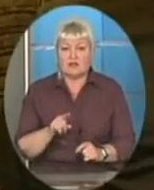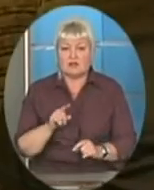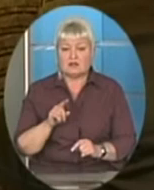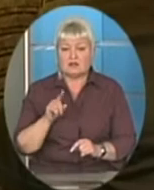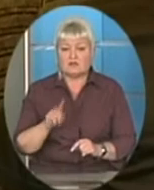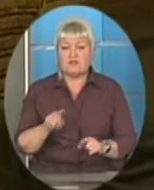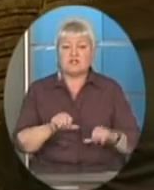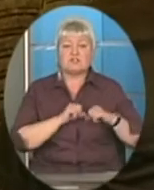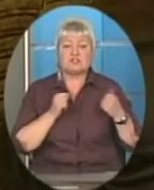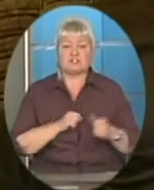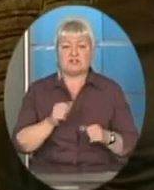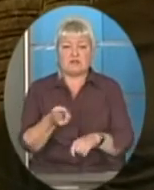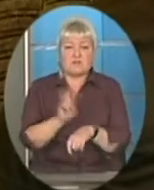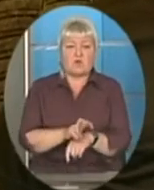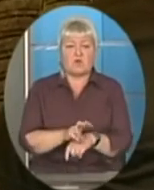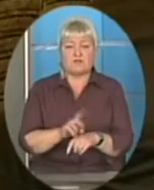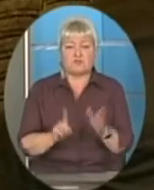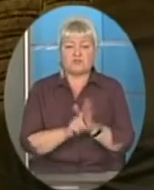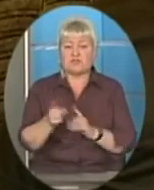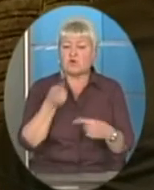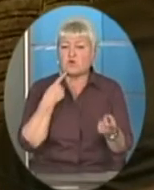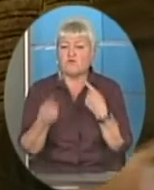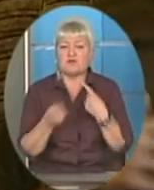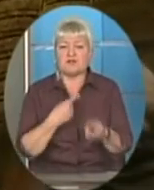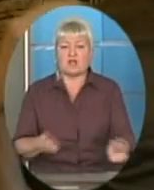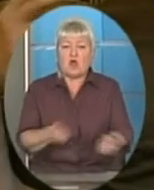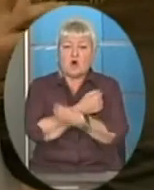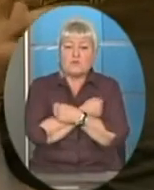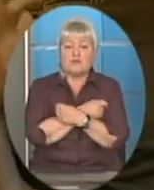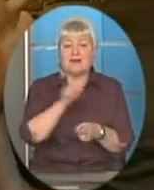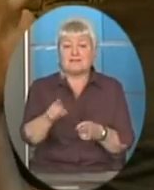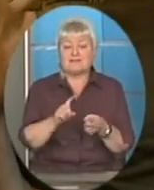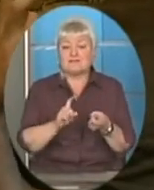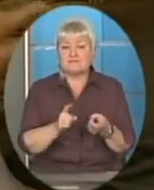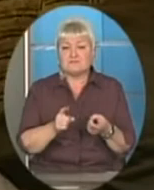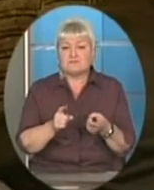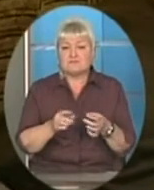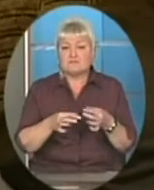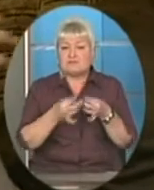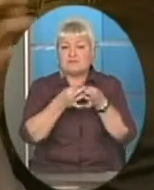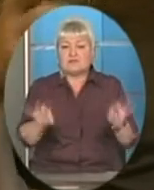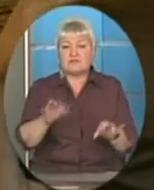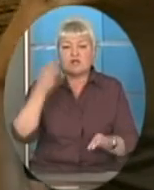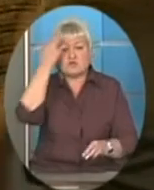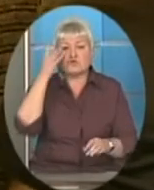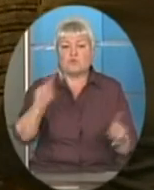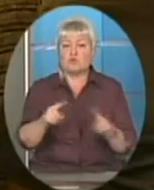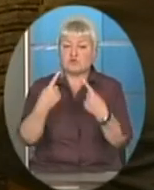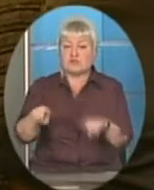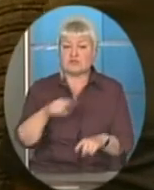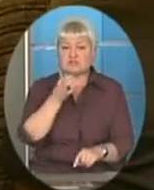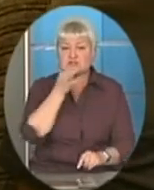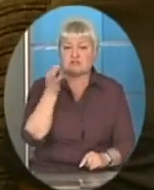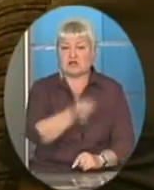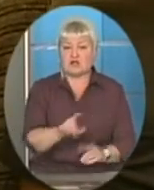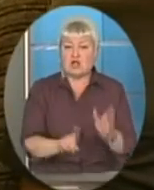підходять, щось починають говорити, обнімати. І ти просто відключаєш свою думку, яка, ой, а що інші скажуть? І починаєш